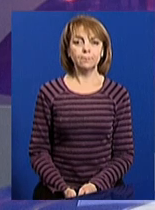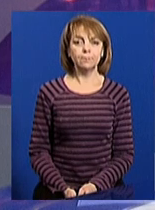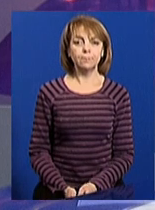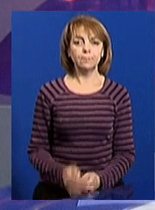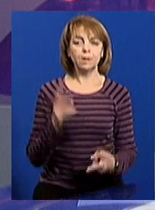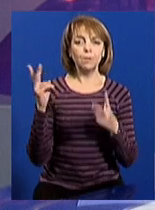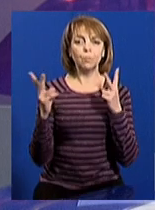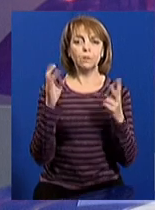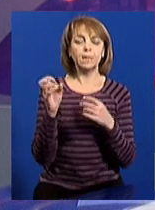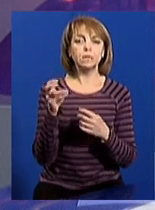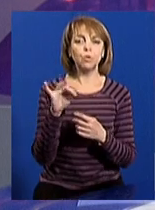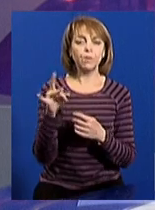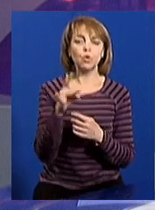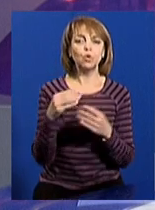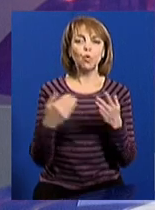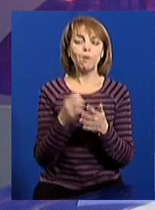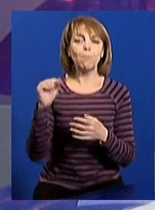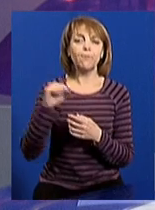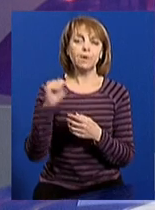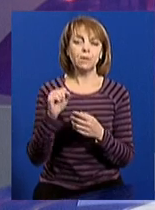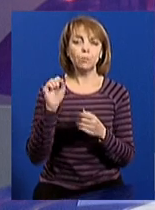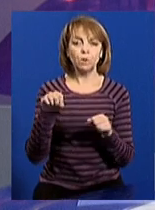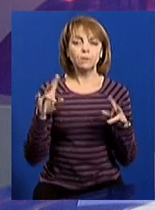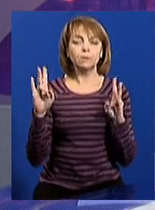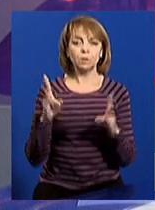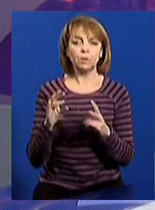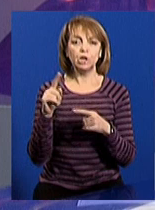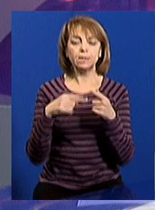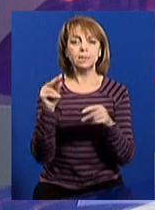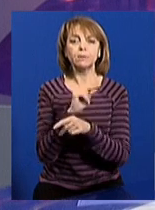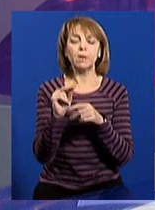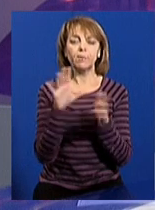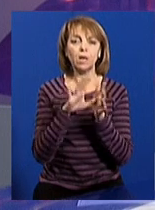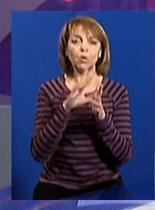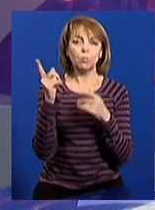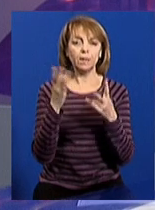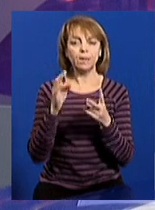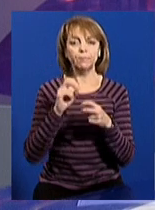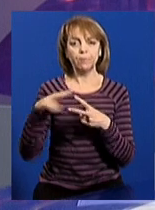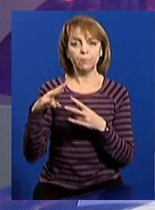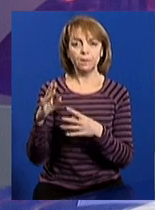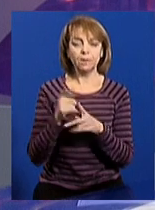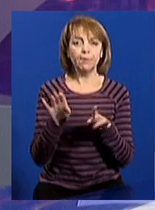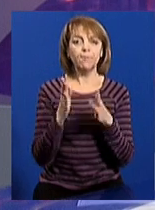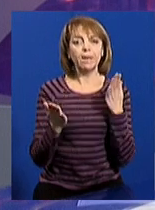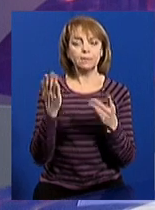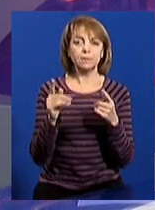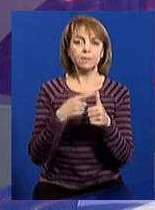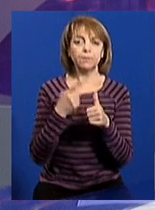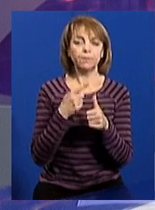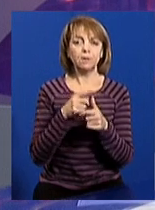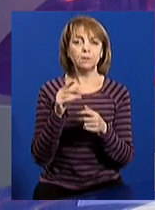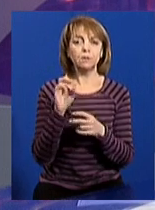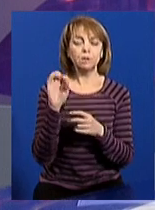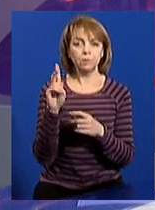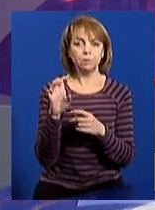Пожежа на СТО в районі Нової Баварії могла статися через несправне електрообладнання або закорочення. Такі версії називає речник облуправління